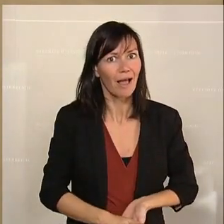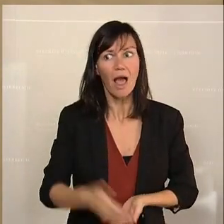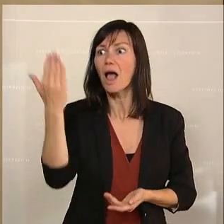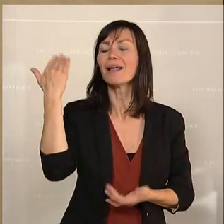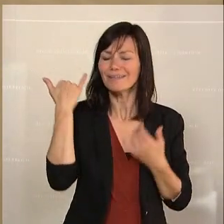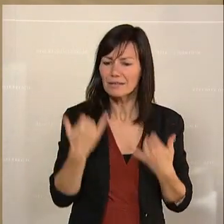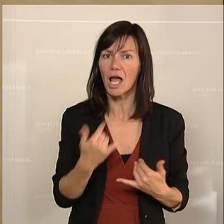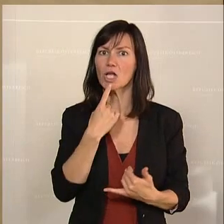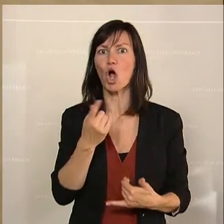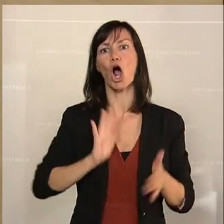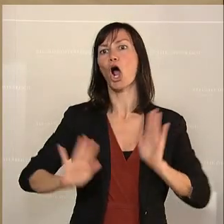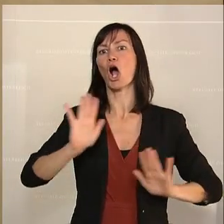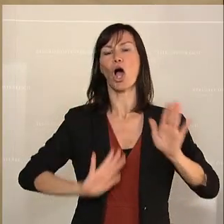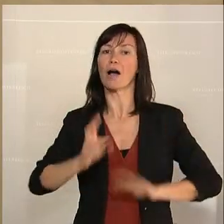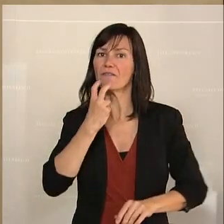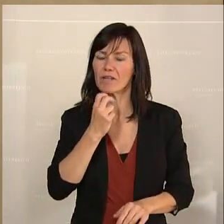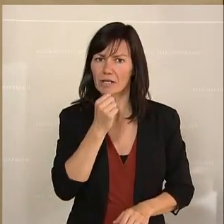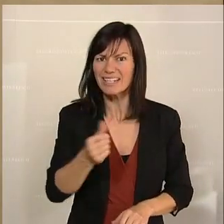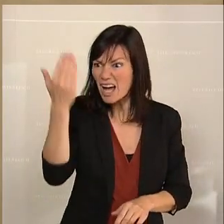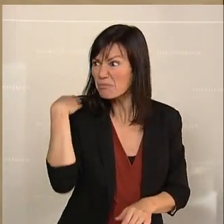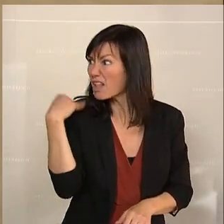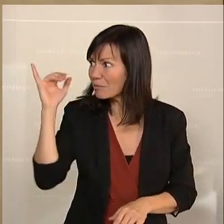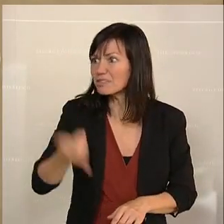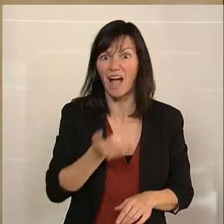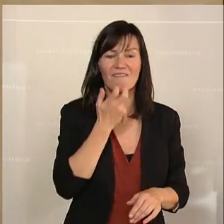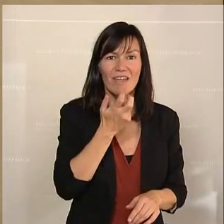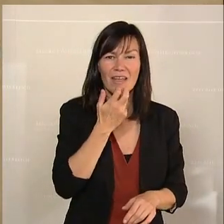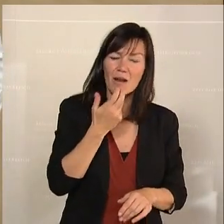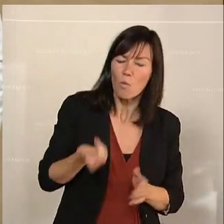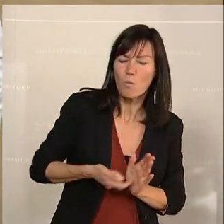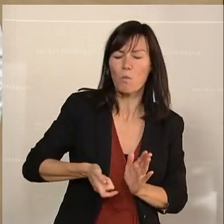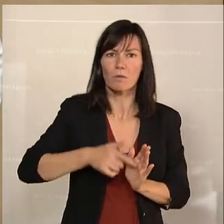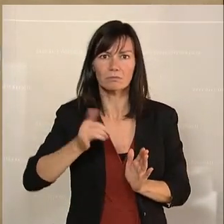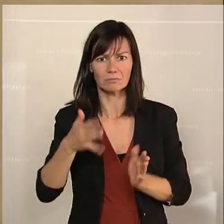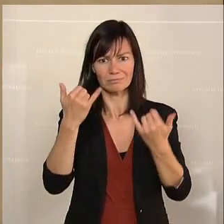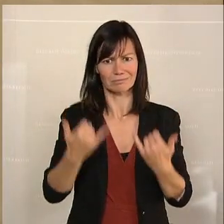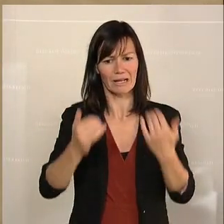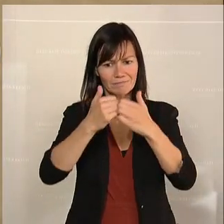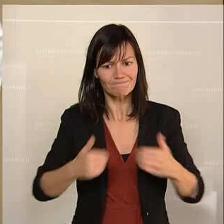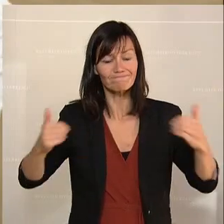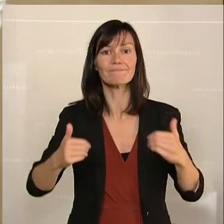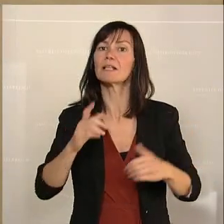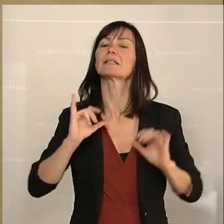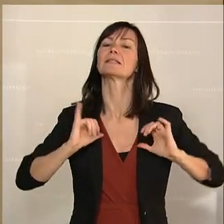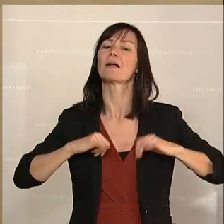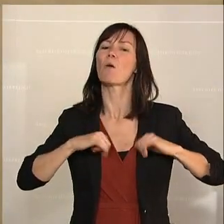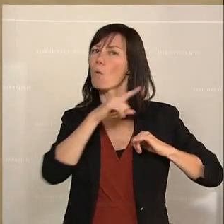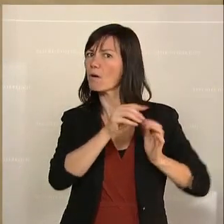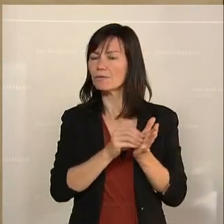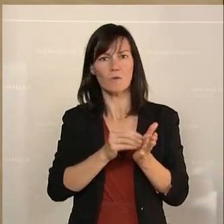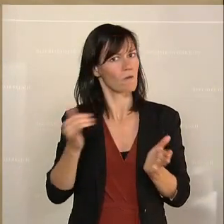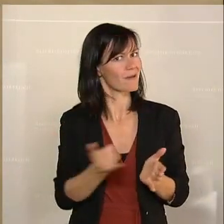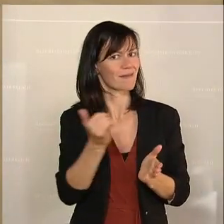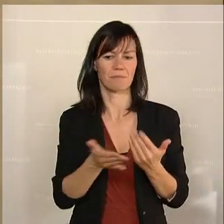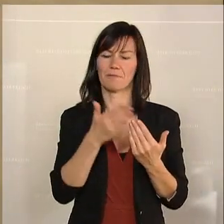diesen Druck und diesen Spalt, den habt ihr gelebt. Und sie leben ihn heute noch weiter, weil genau in Tirol viele Dienstleistungsbetriebe,